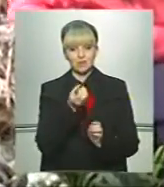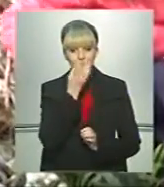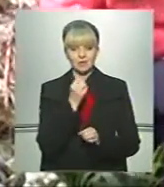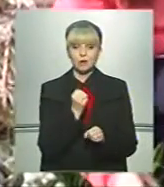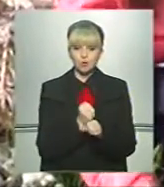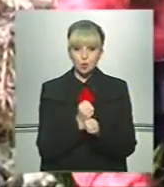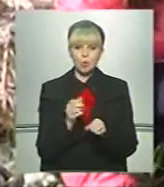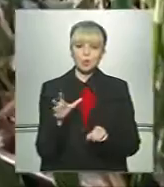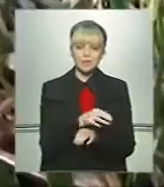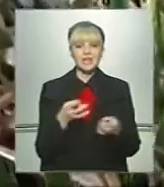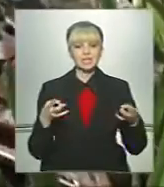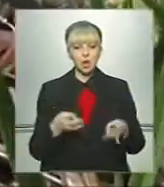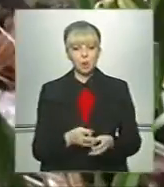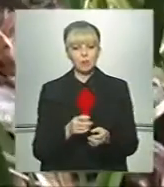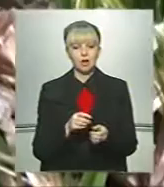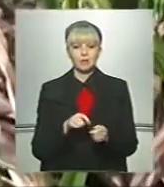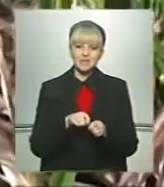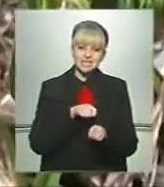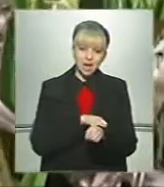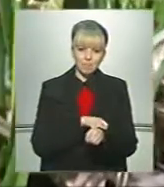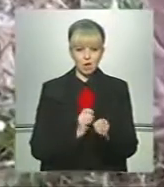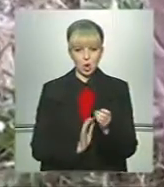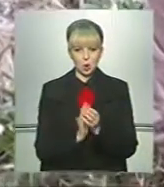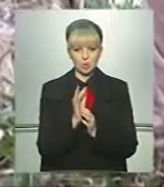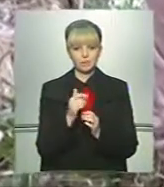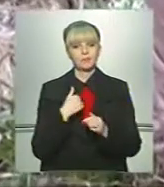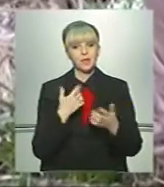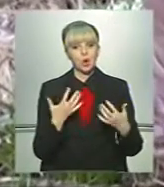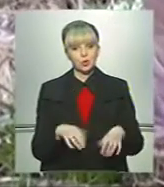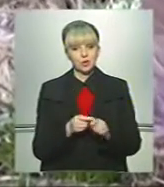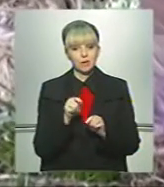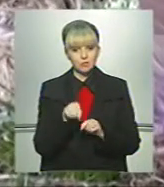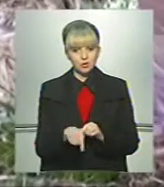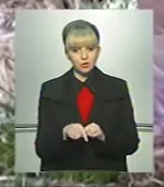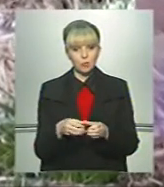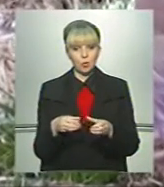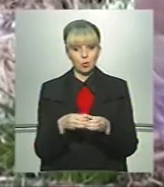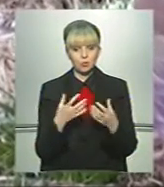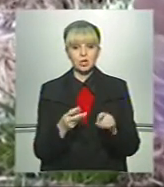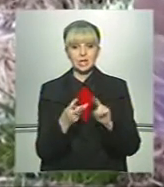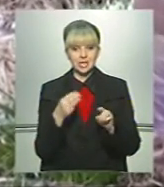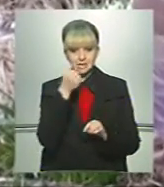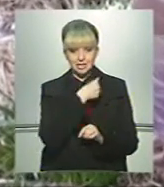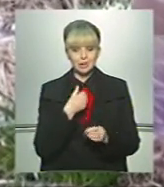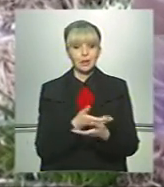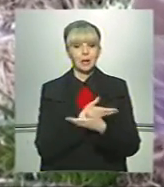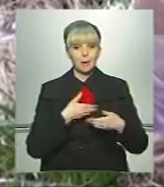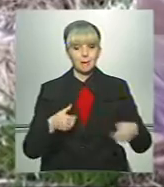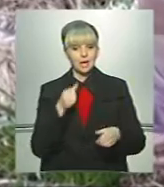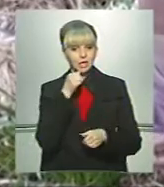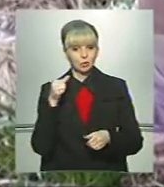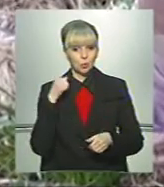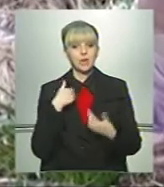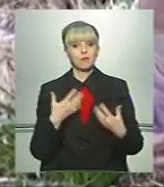та зробити усі необхідні заміри рослин. Я вже у цьому гуртку третій рік. Того